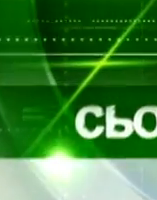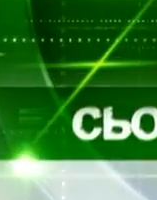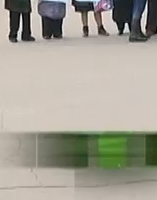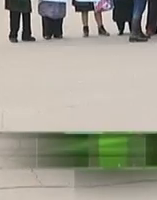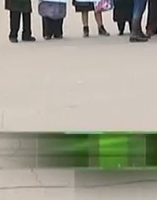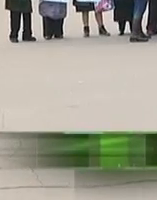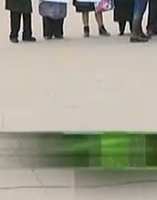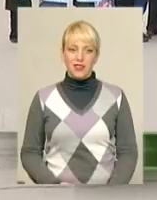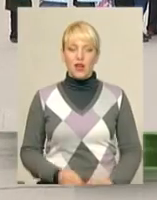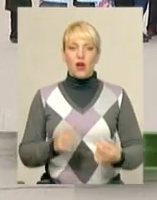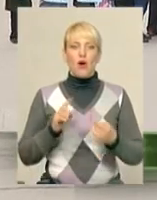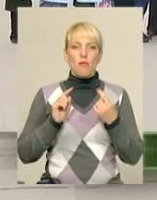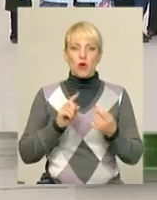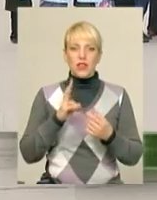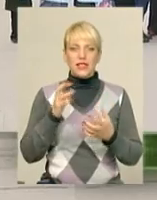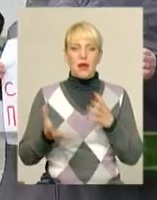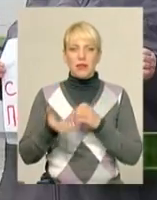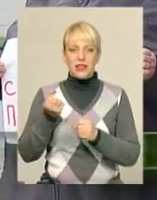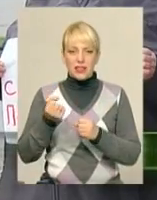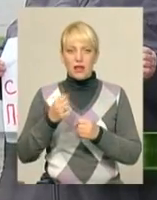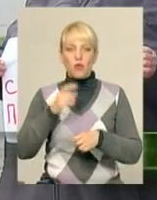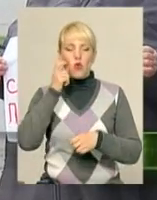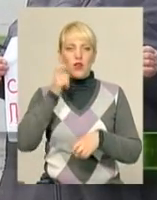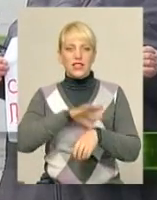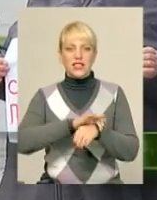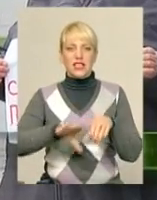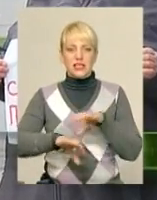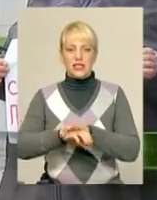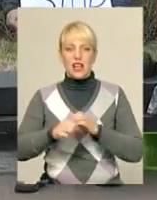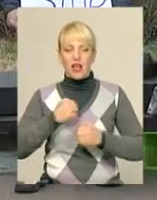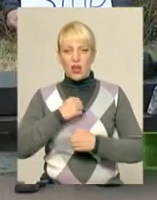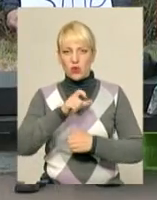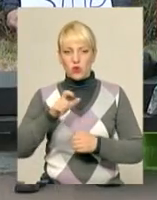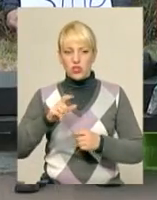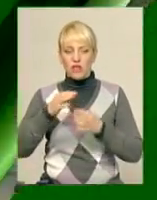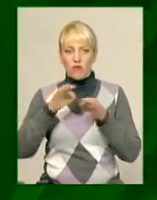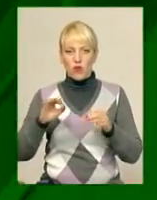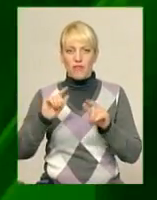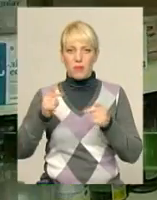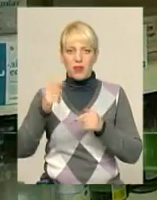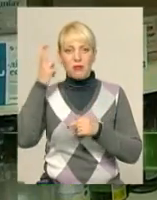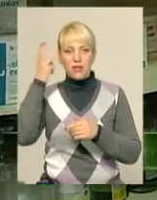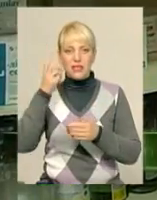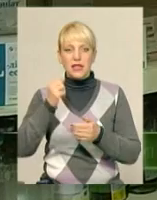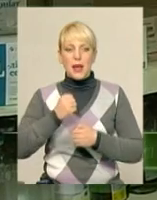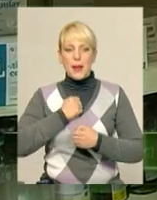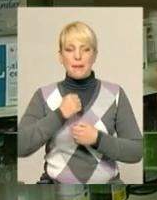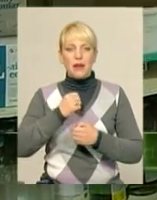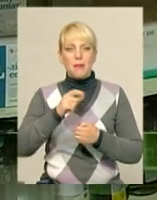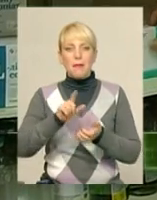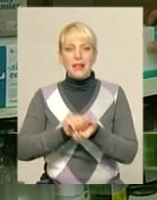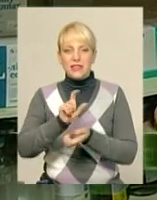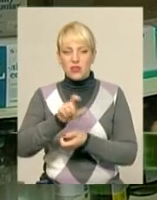Протест на підтримку українських заручників волю військовополоненим вимагають хмельницькі пенсіонери. Ліки на тумбочку